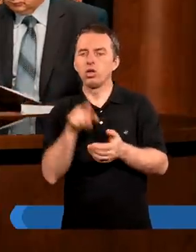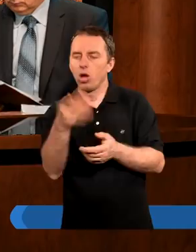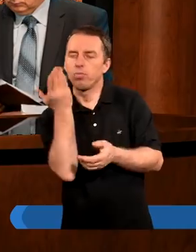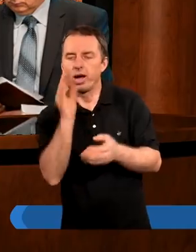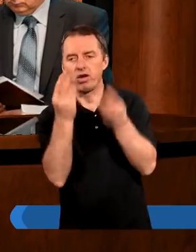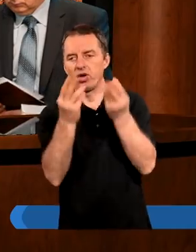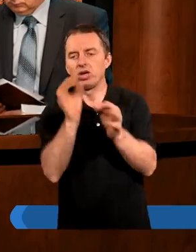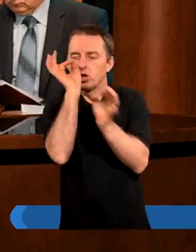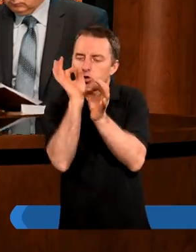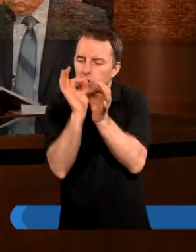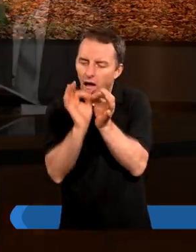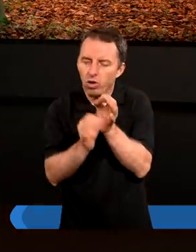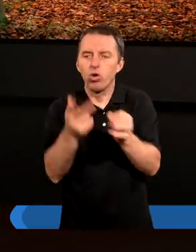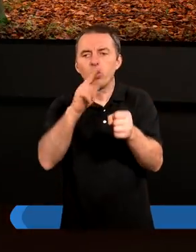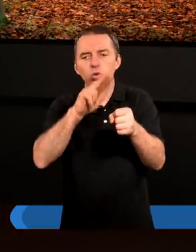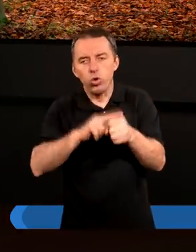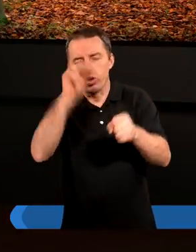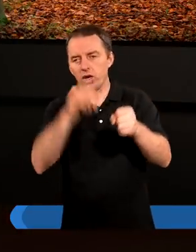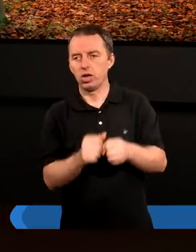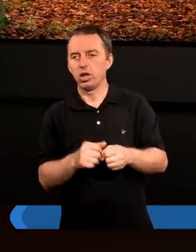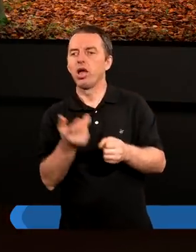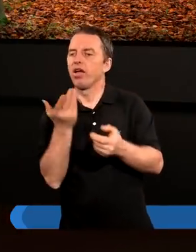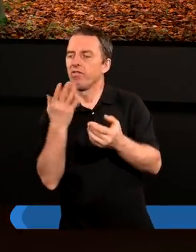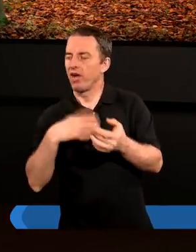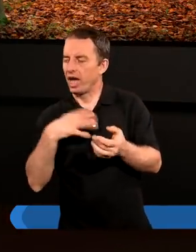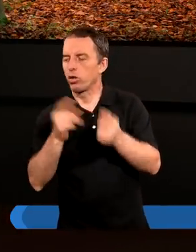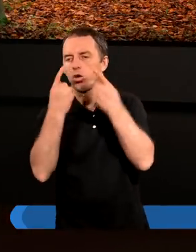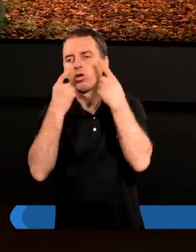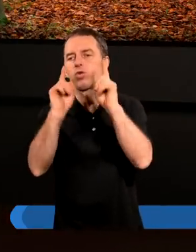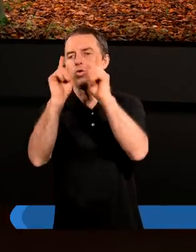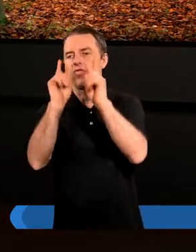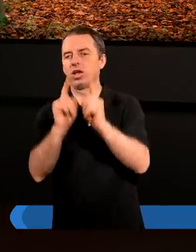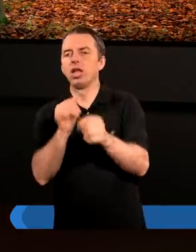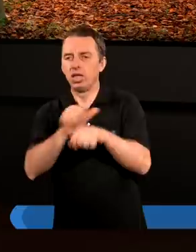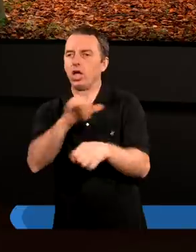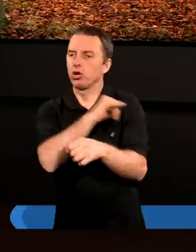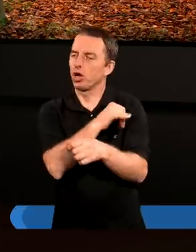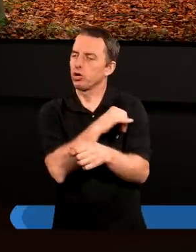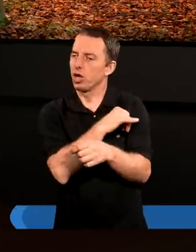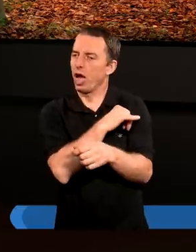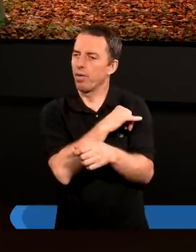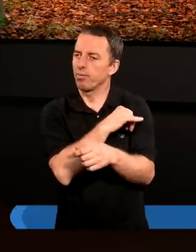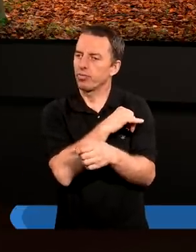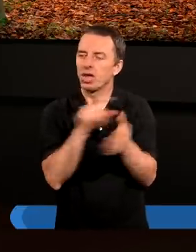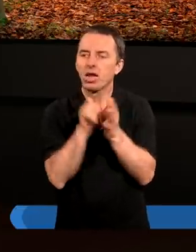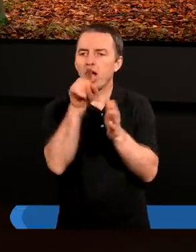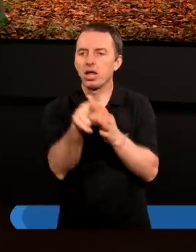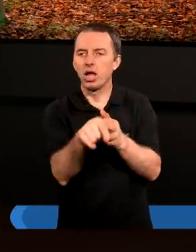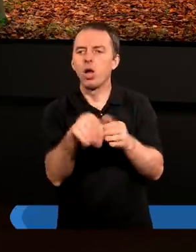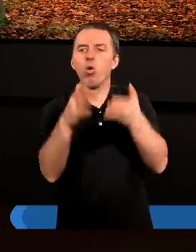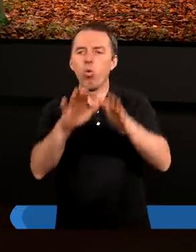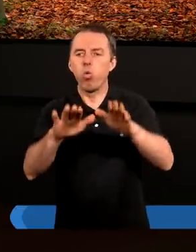bardzo ważny szczegół, na który warto zwrócić uwagę. Jesteśmy grzesznikami, dlatego